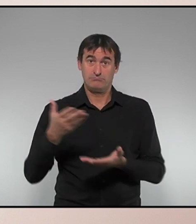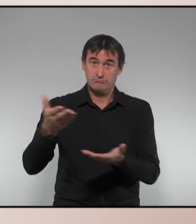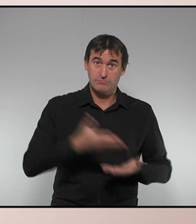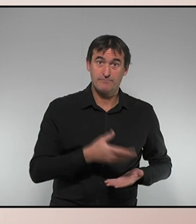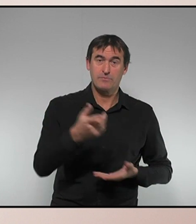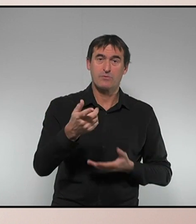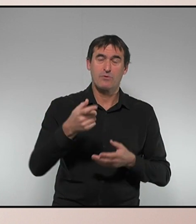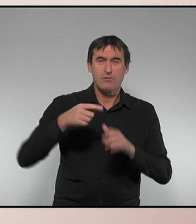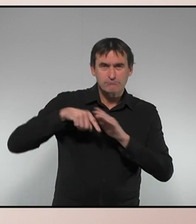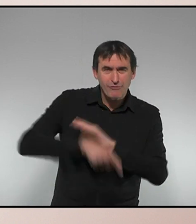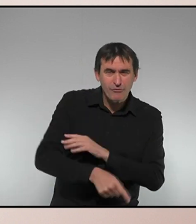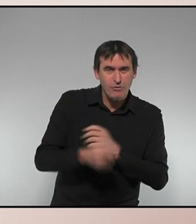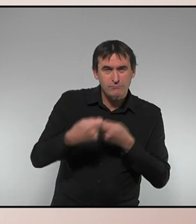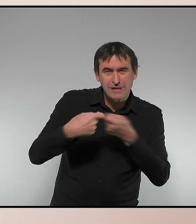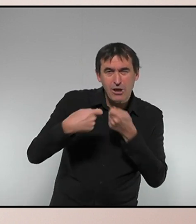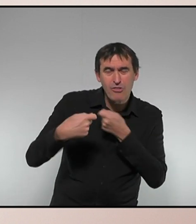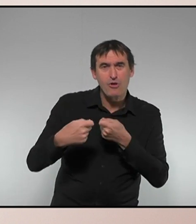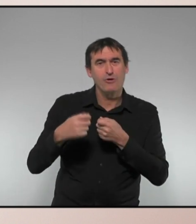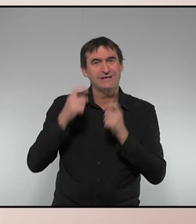aquestes nocions i tancar un acord el més aviat possible.